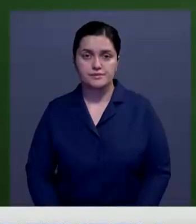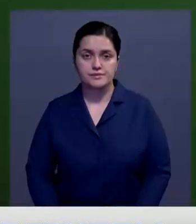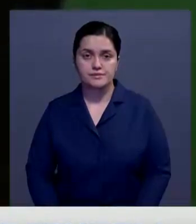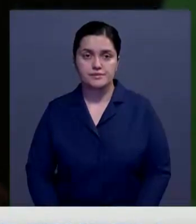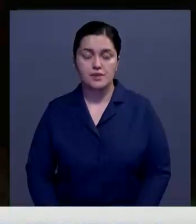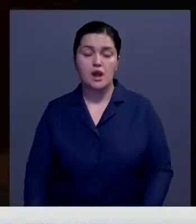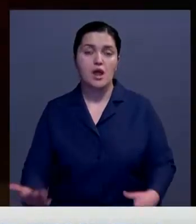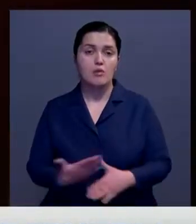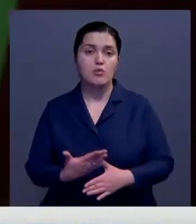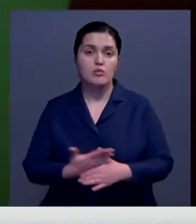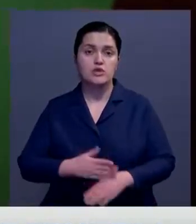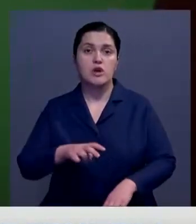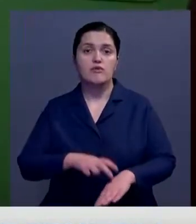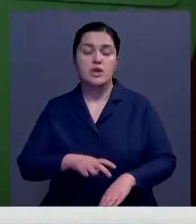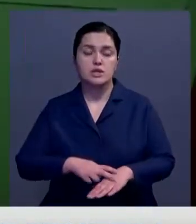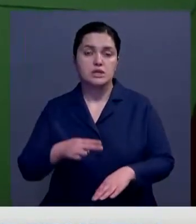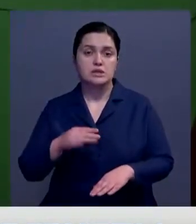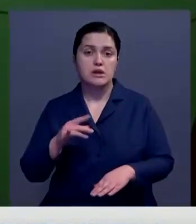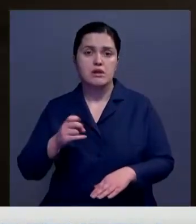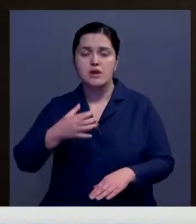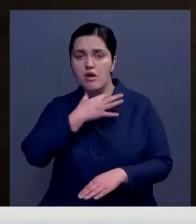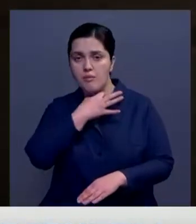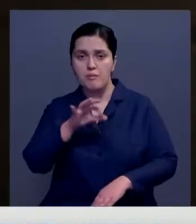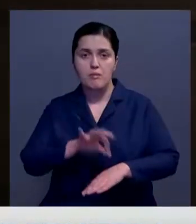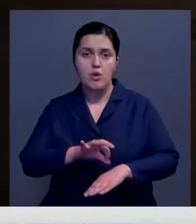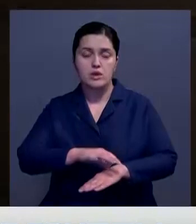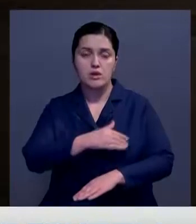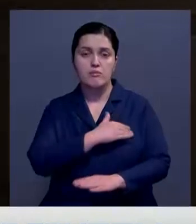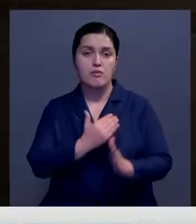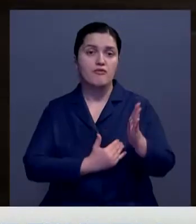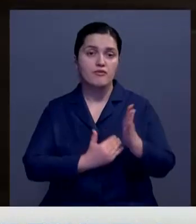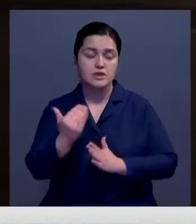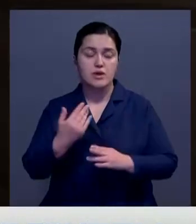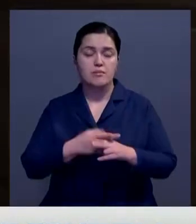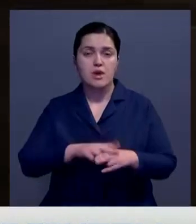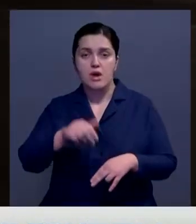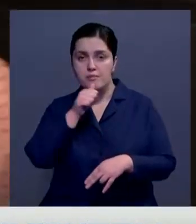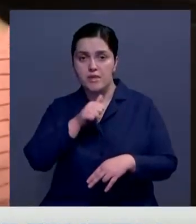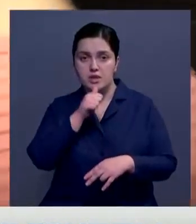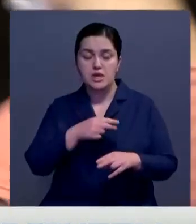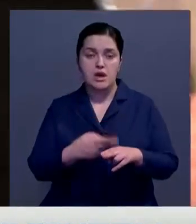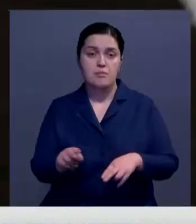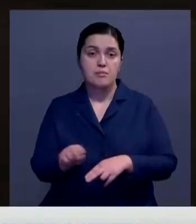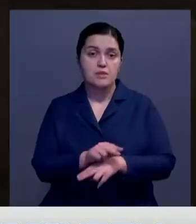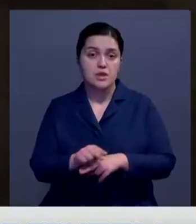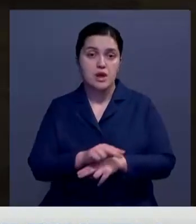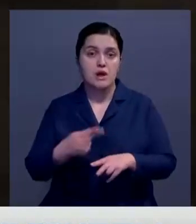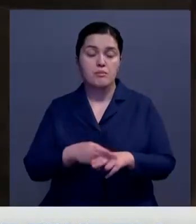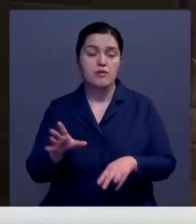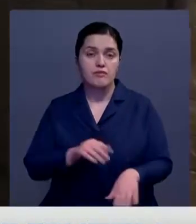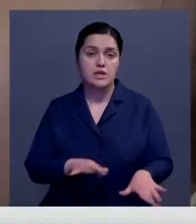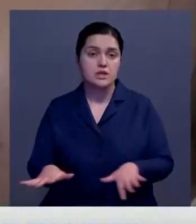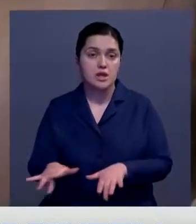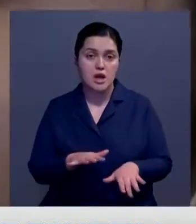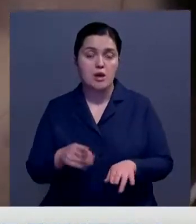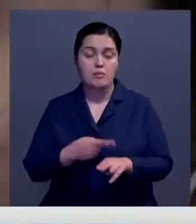Помощь врачей потребовалась Диане. Боль в горле и высокая температура, которую девушка пытается сбить последние два дня. Дальше – все действия по